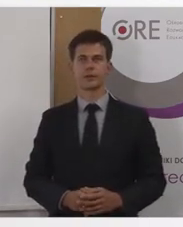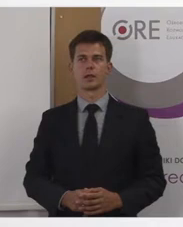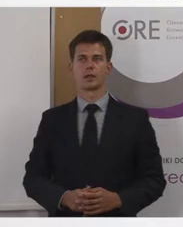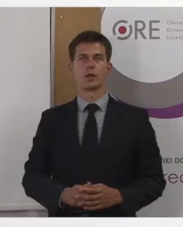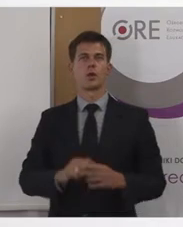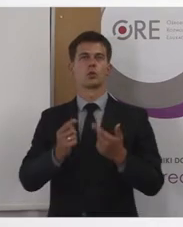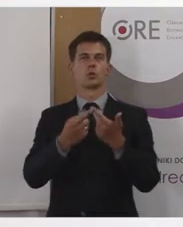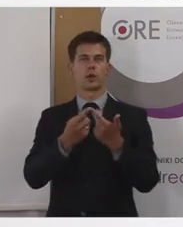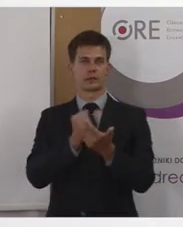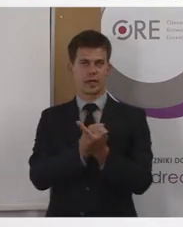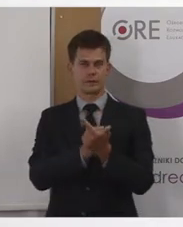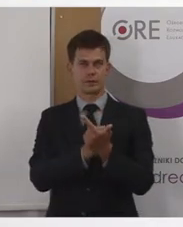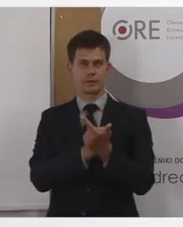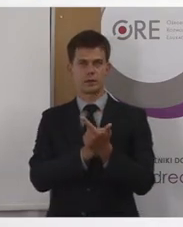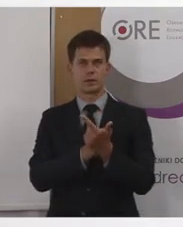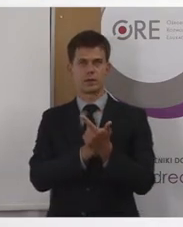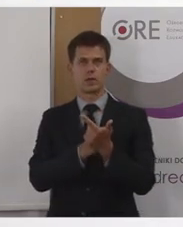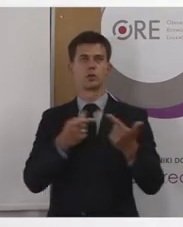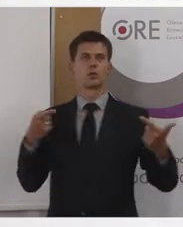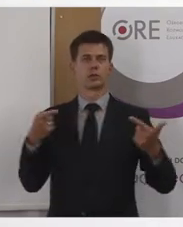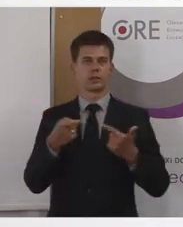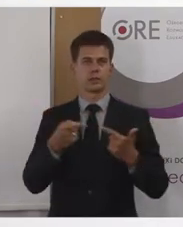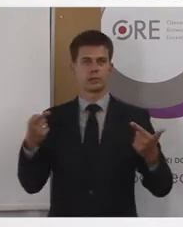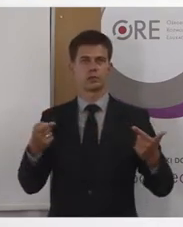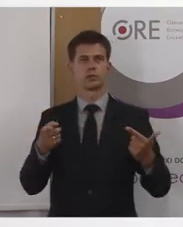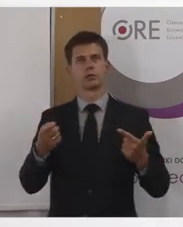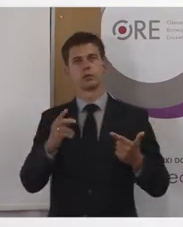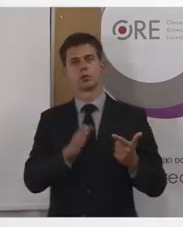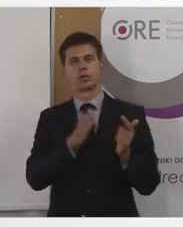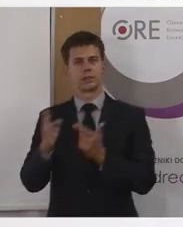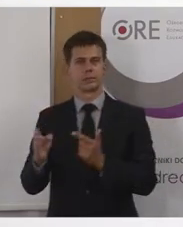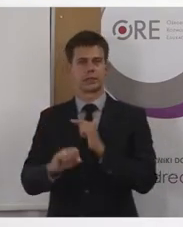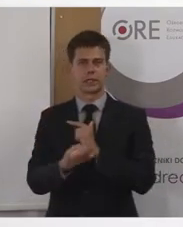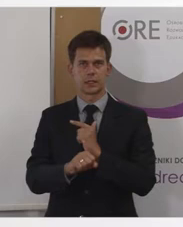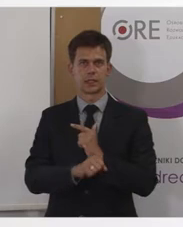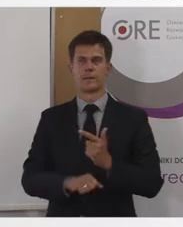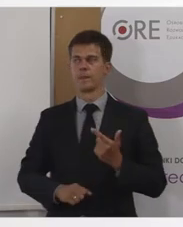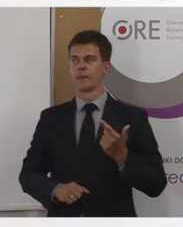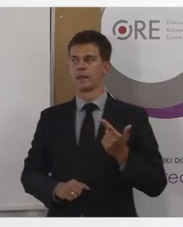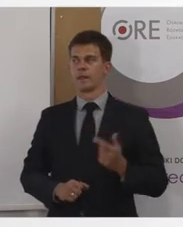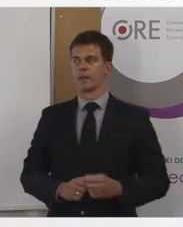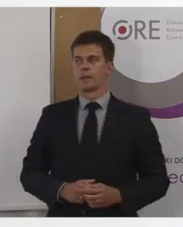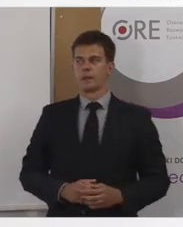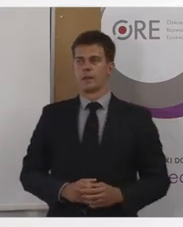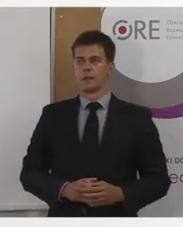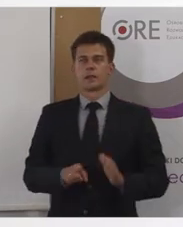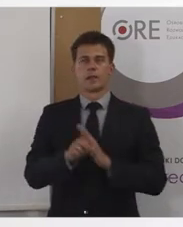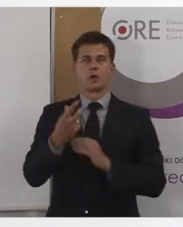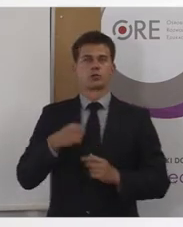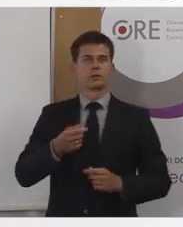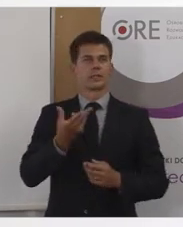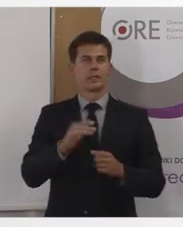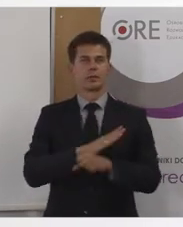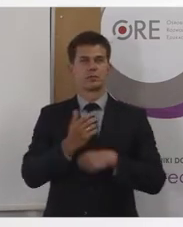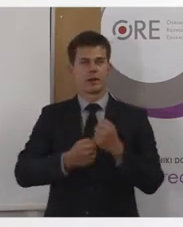Drugą taką kwestią, związaną z dostępnością i kolejną zasadą, która to ma szczególne znaczenie w przypadku osób z niepełnosprawnością